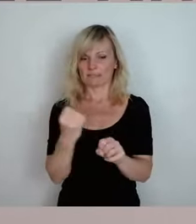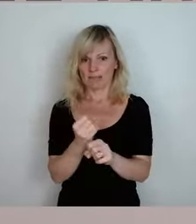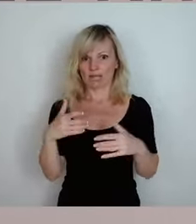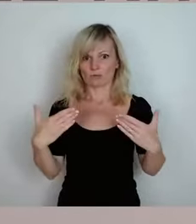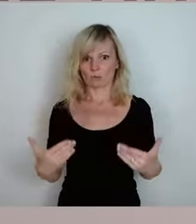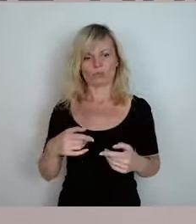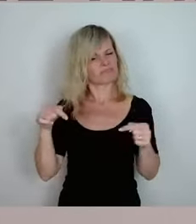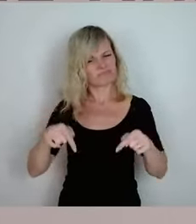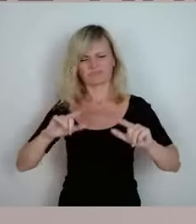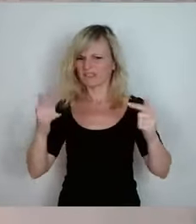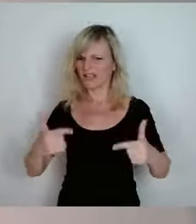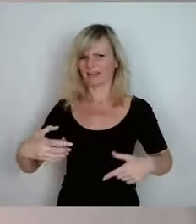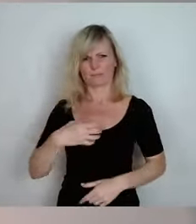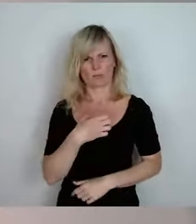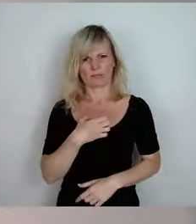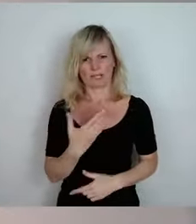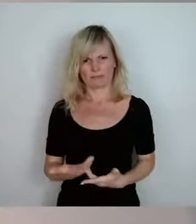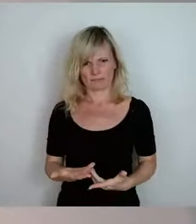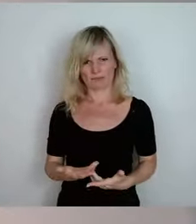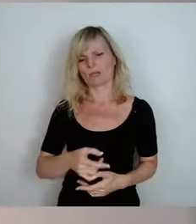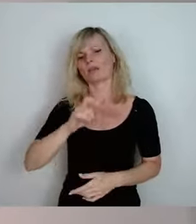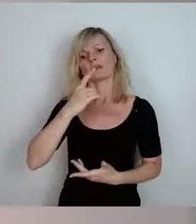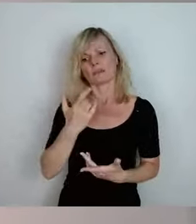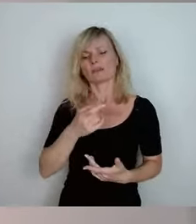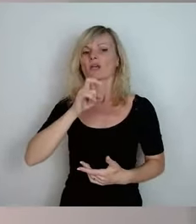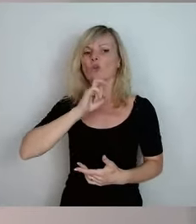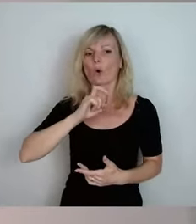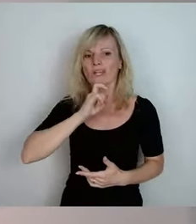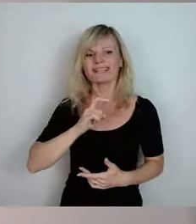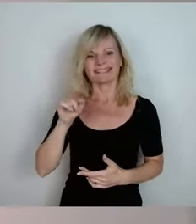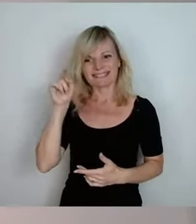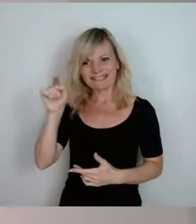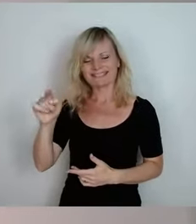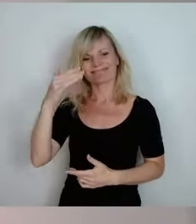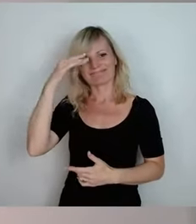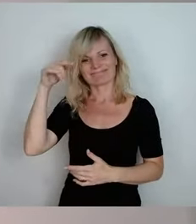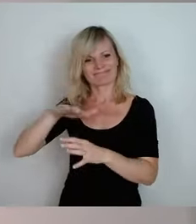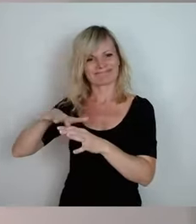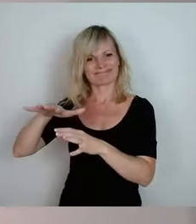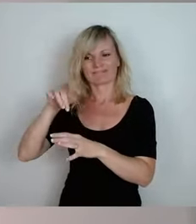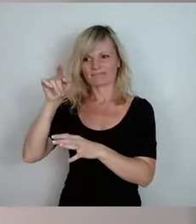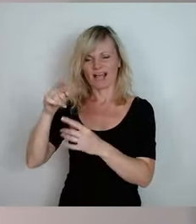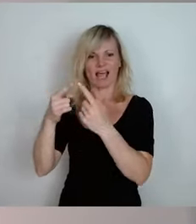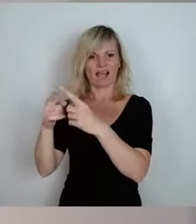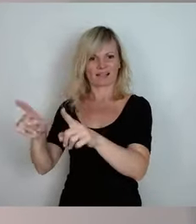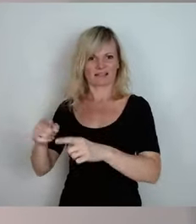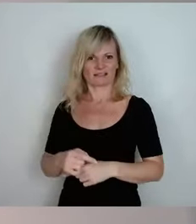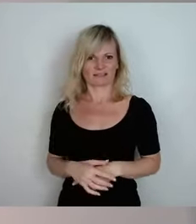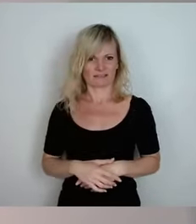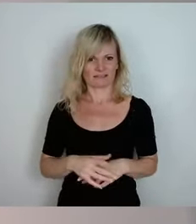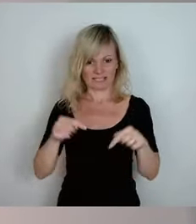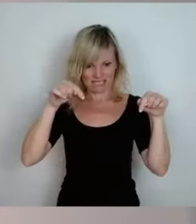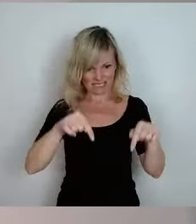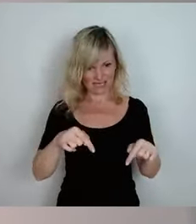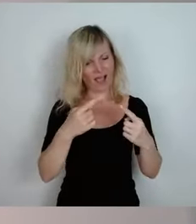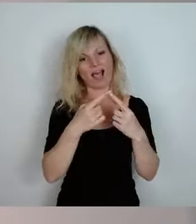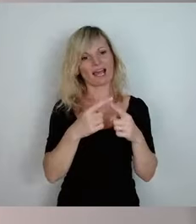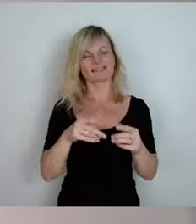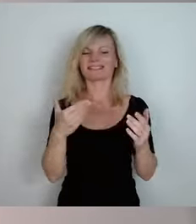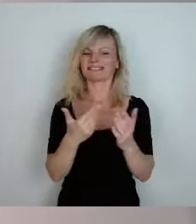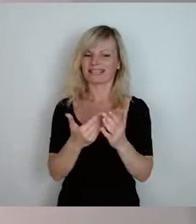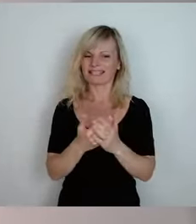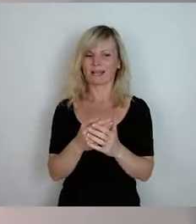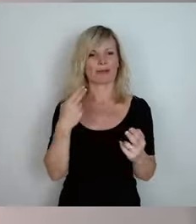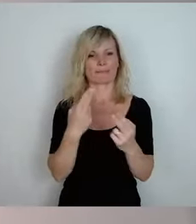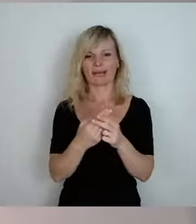Hier ist es und da bei mir in Görlitz ist es anders in den ländlichen Regionen und deswegen passen die Dinge nicht und deswegen müssen wir auch verdammt